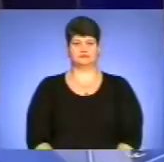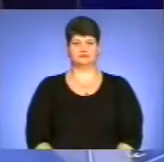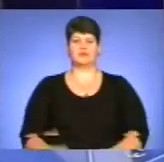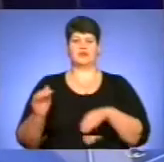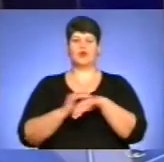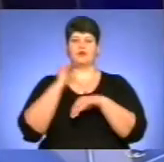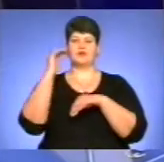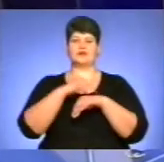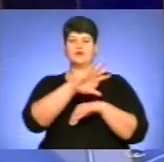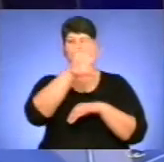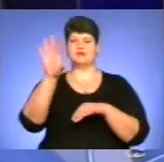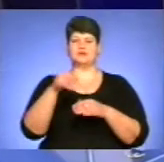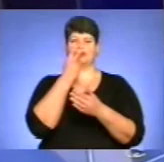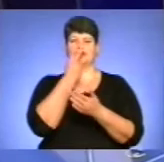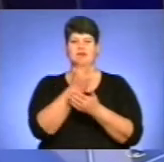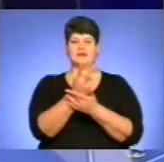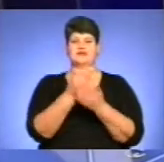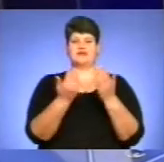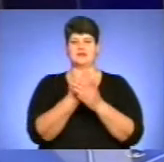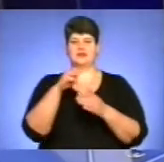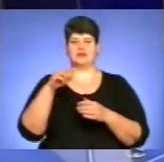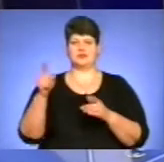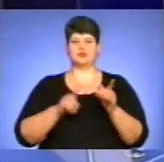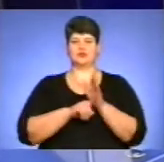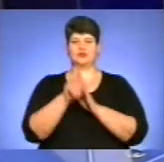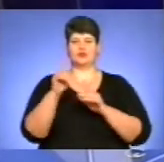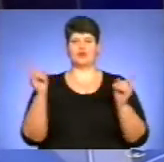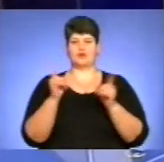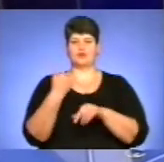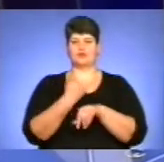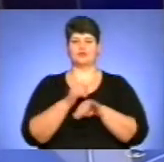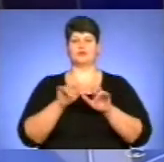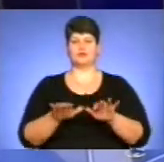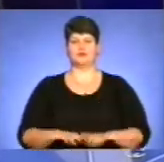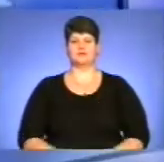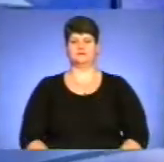Доброго вечора усім, хто дивиться Вісті ТТБ. Спочатку коротко про головні події.